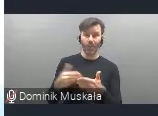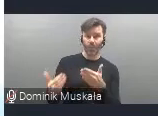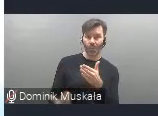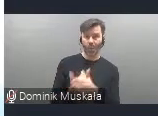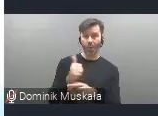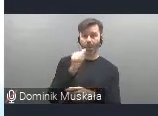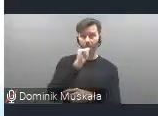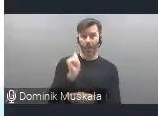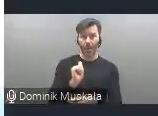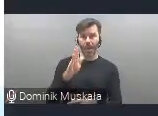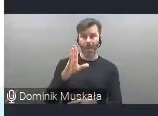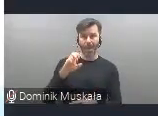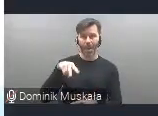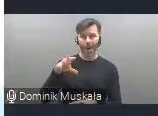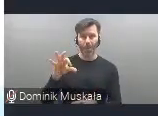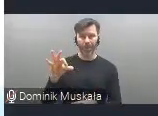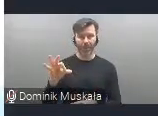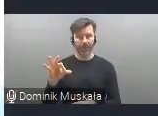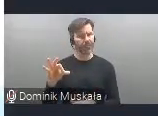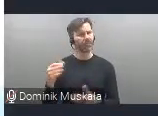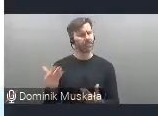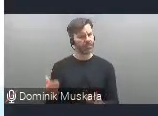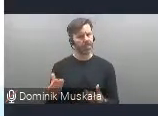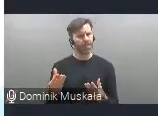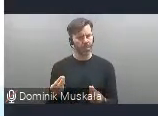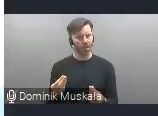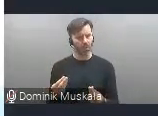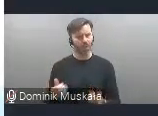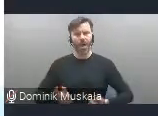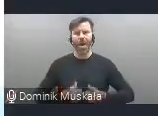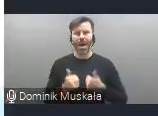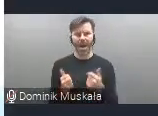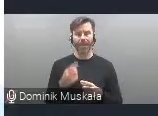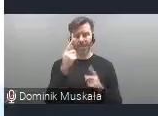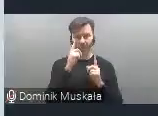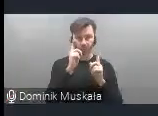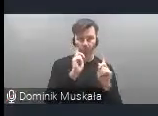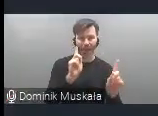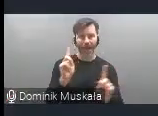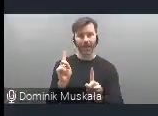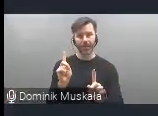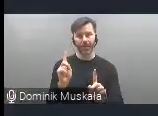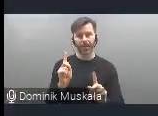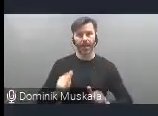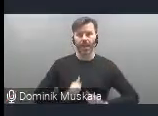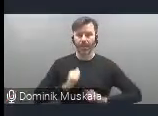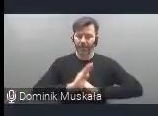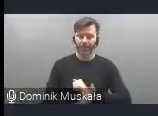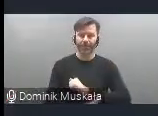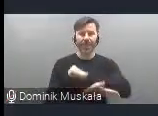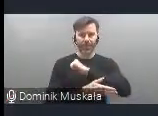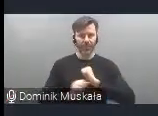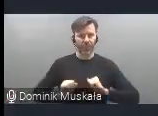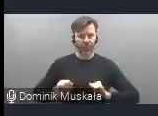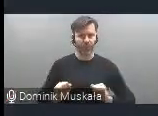jest nastawiony na to, żeby zwrócić uwagę, wesprzeć pewne działania,